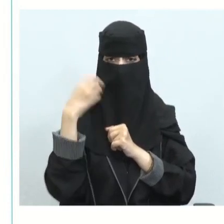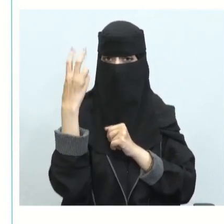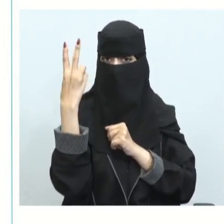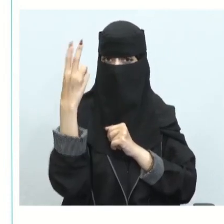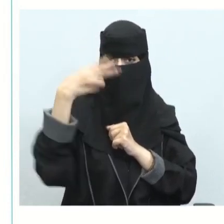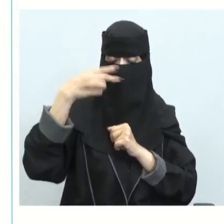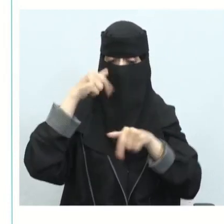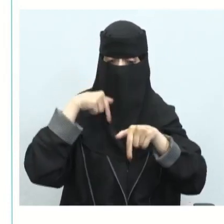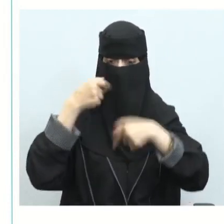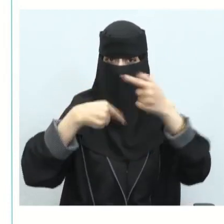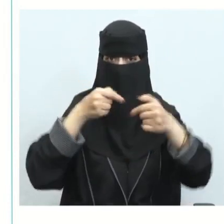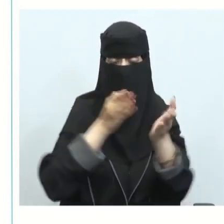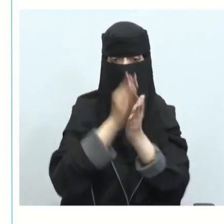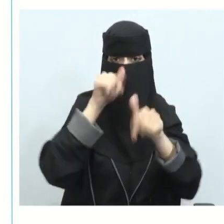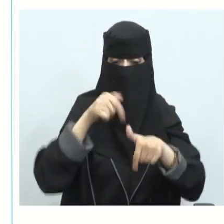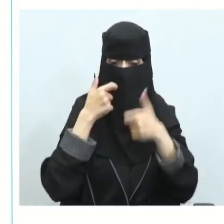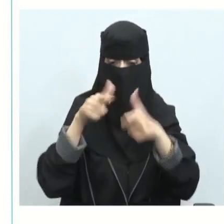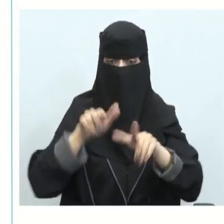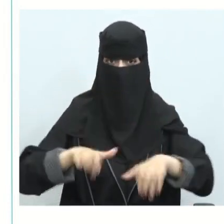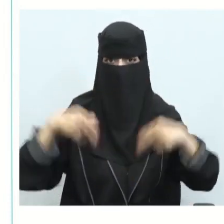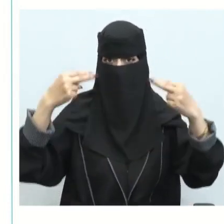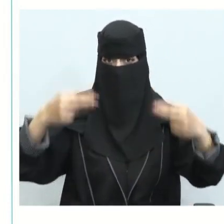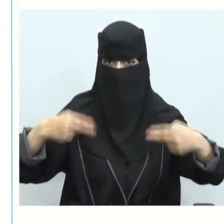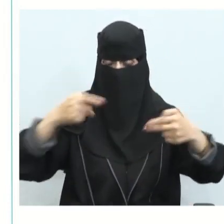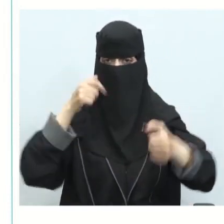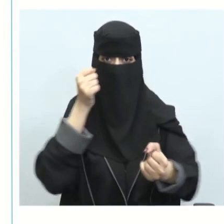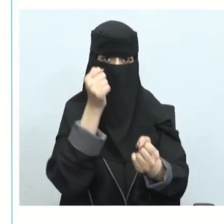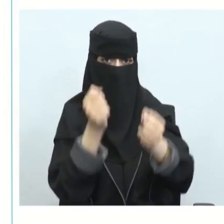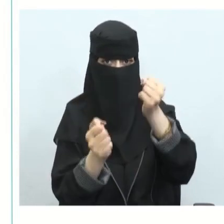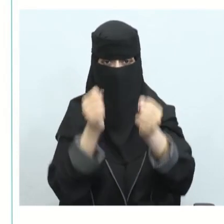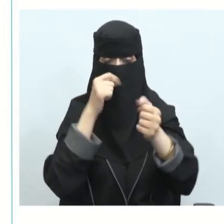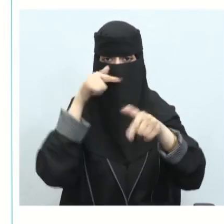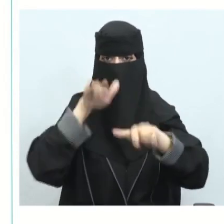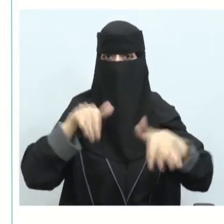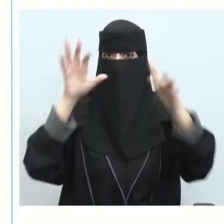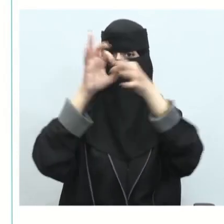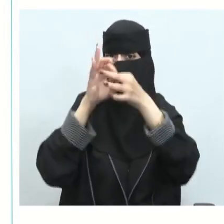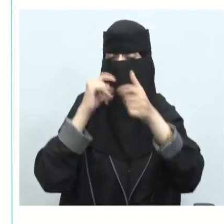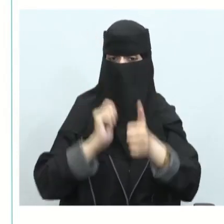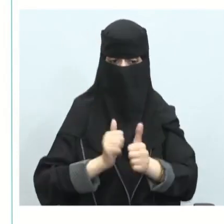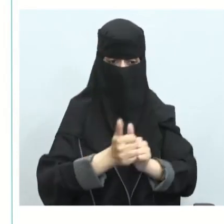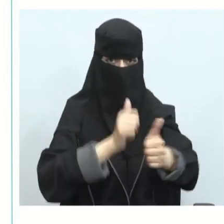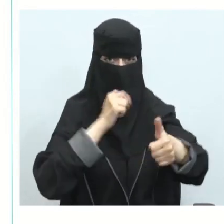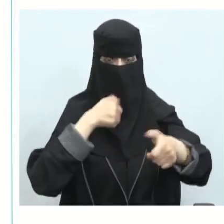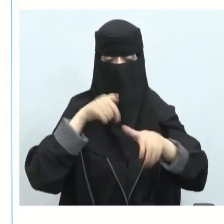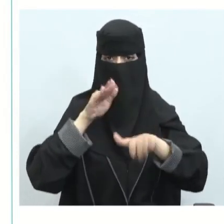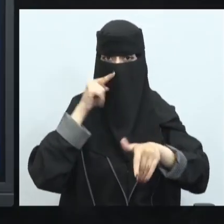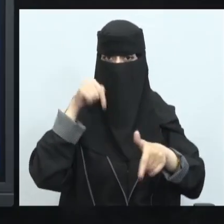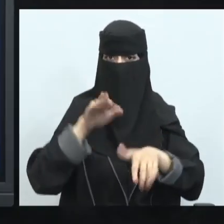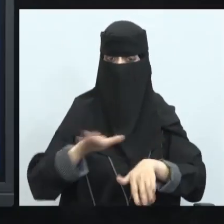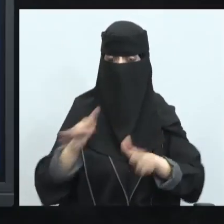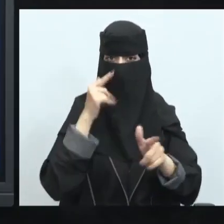الاستدامة التي تأخذ بعين الاعتبار في هذه الفعالية لدينا فعالية الفورمولا ومتعلقة بسباق السيارات إذن لو